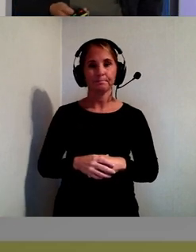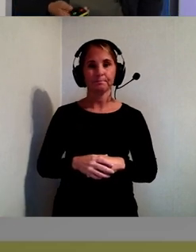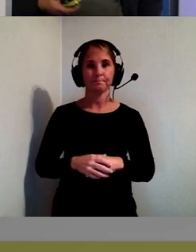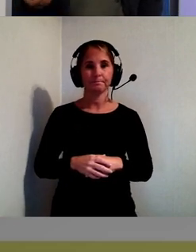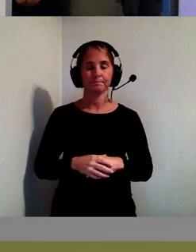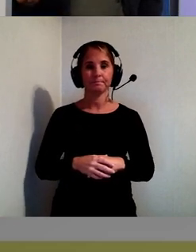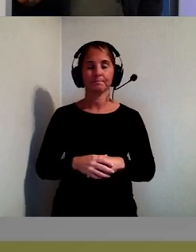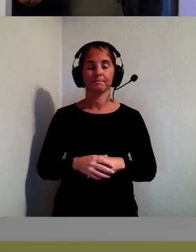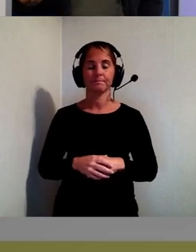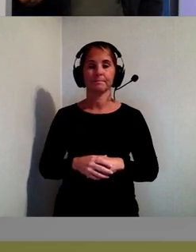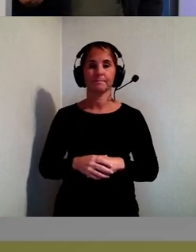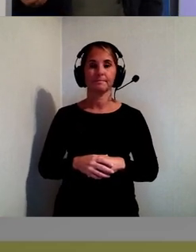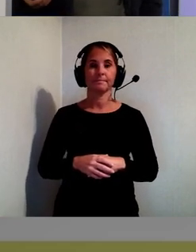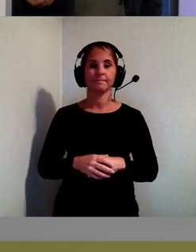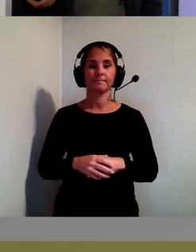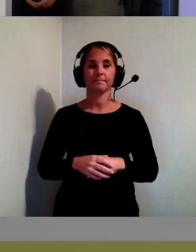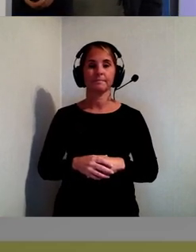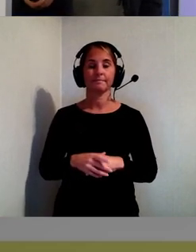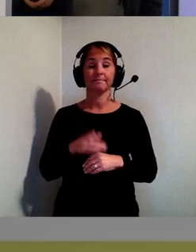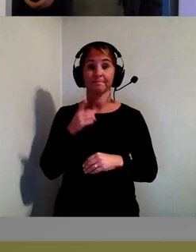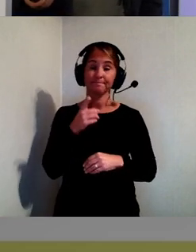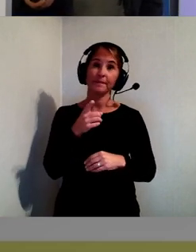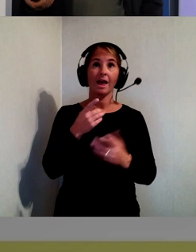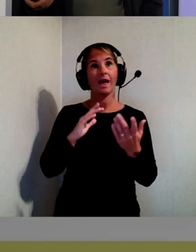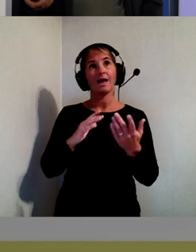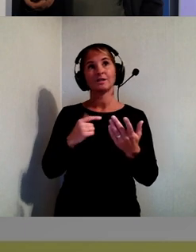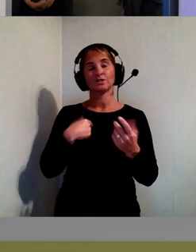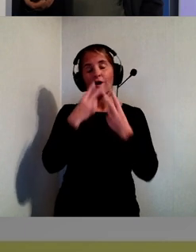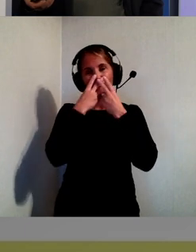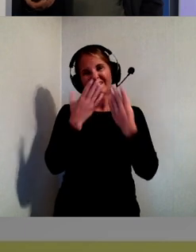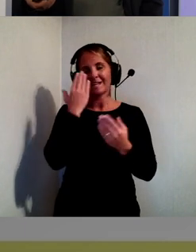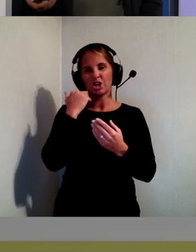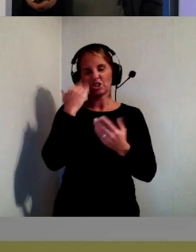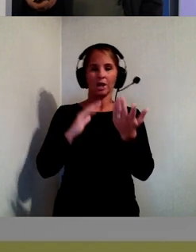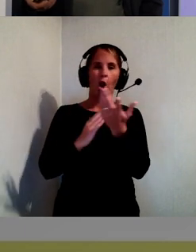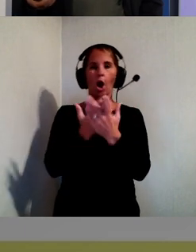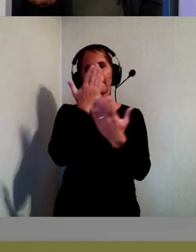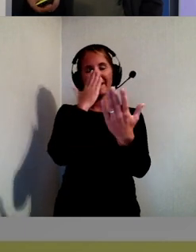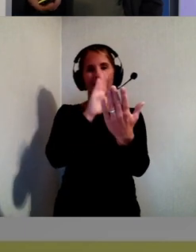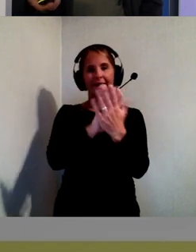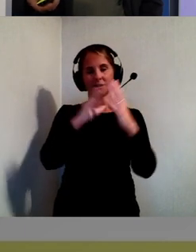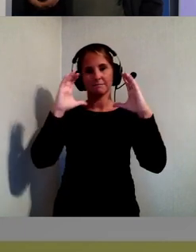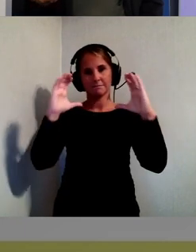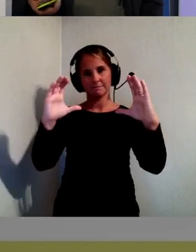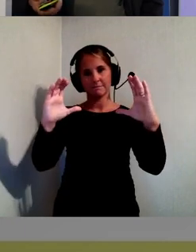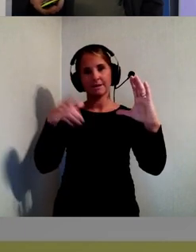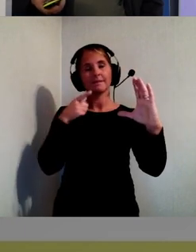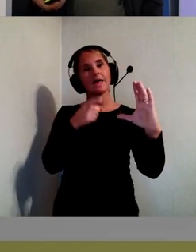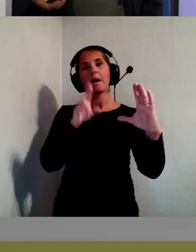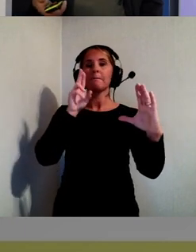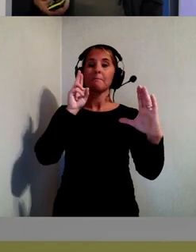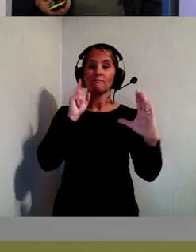Man kan se att den här kartbilden som jag visade upp tidigare den ligger väl i